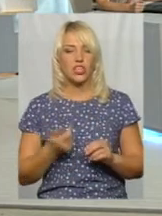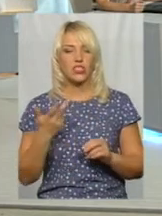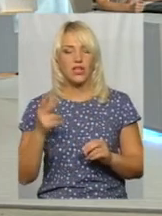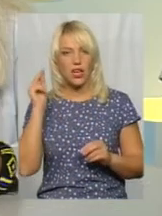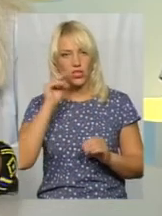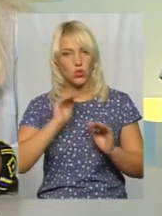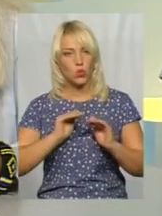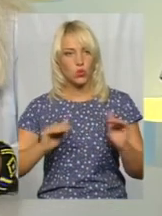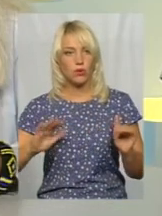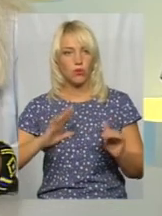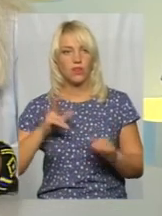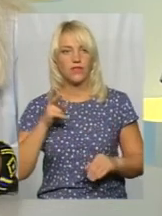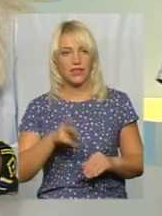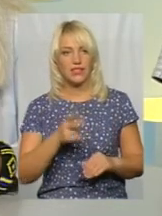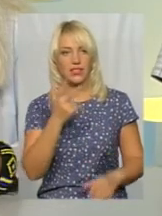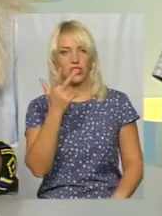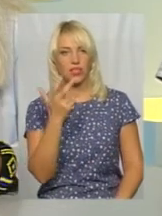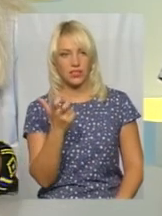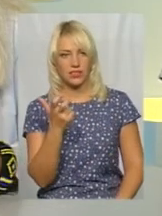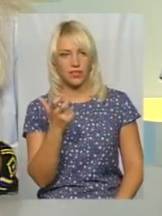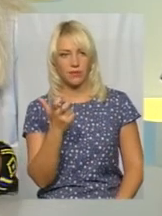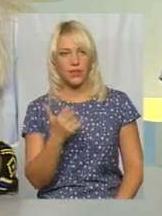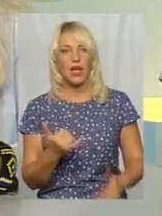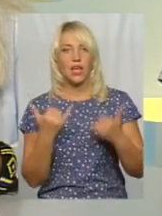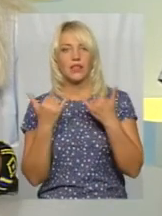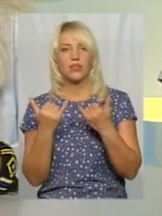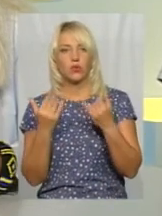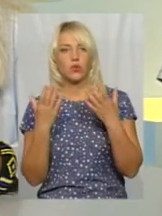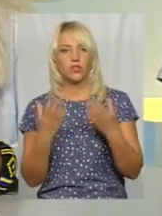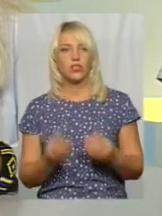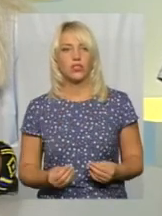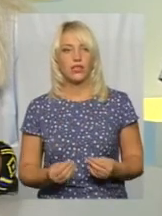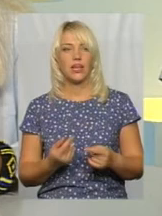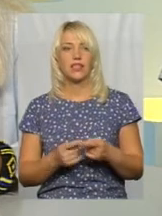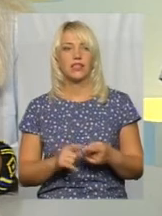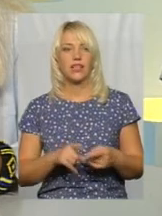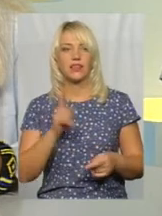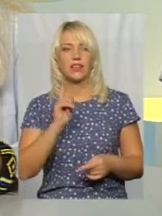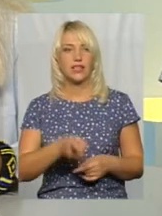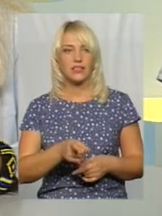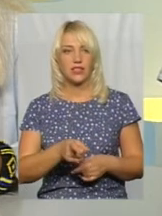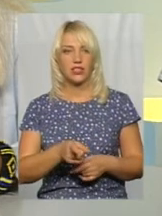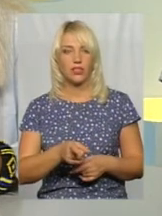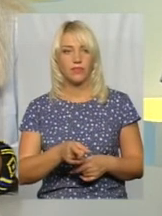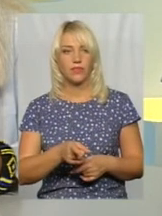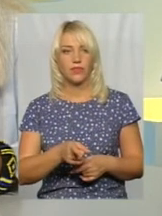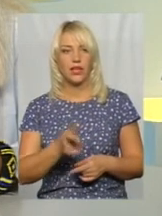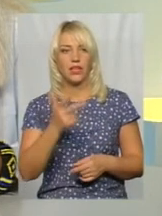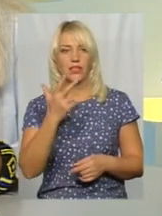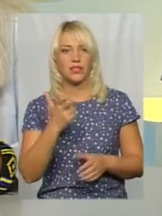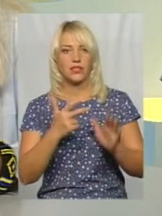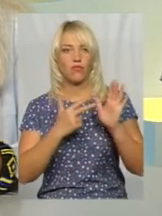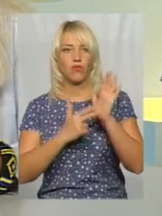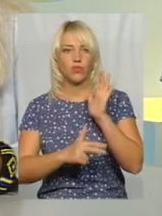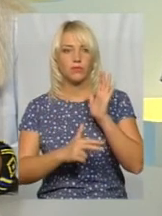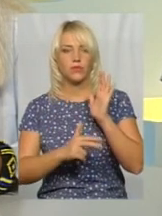була 2300. На сьогоднішній день це майже 1380.